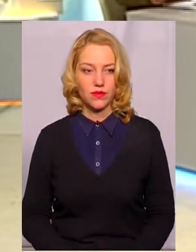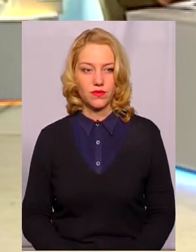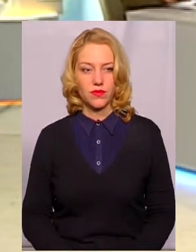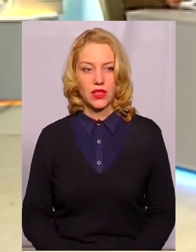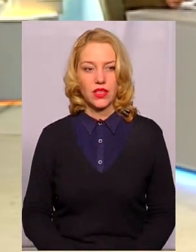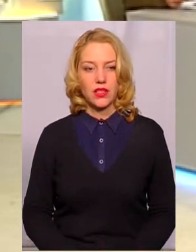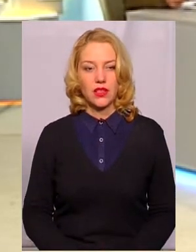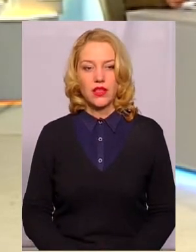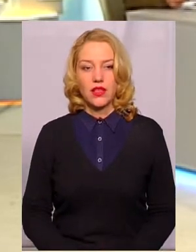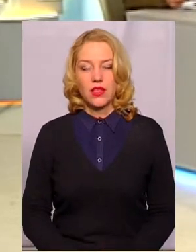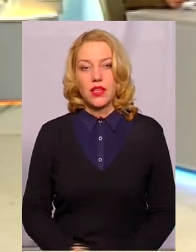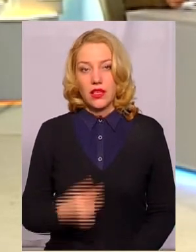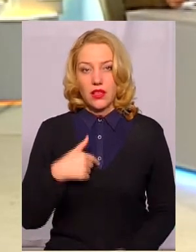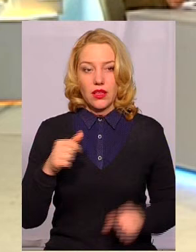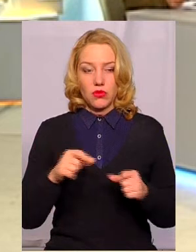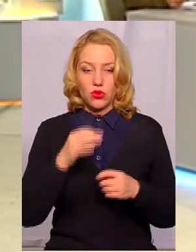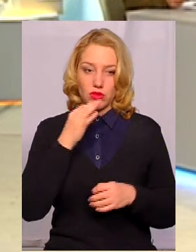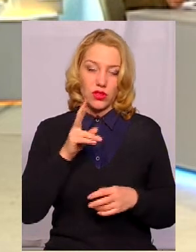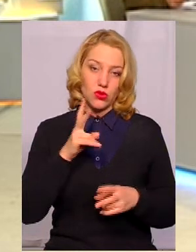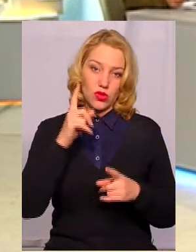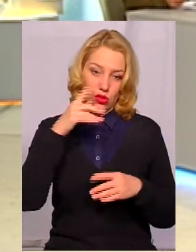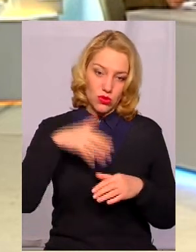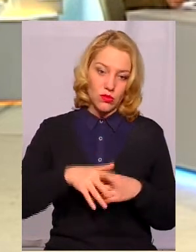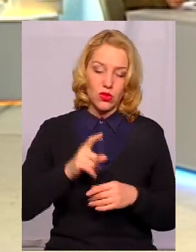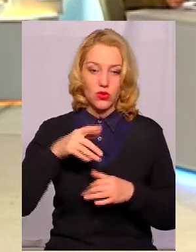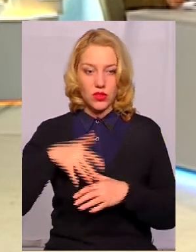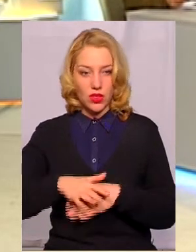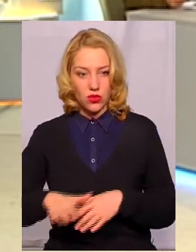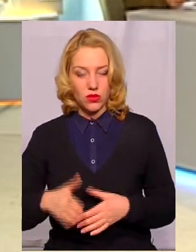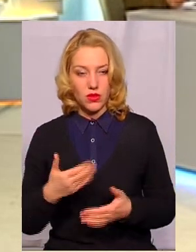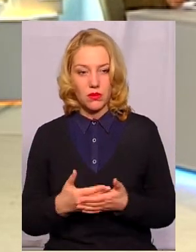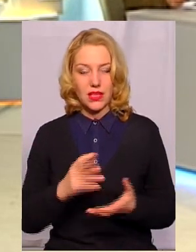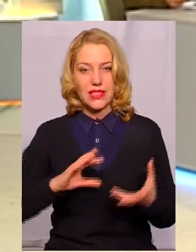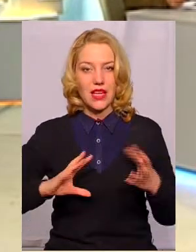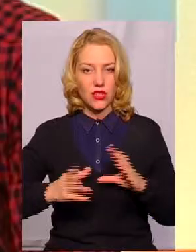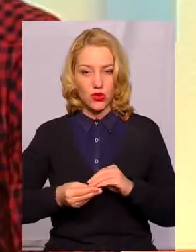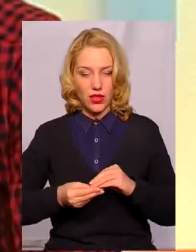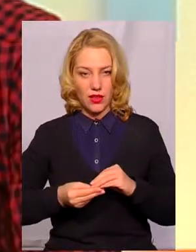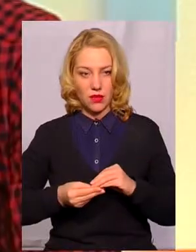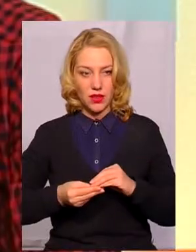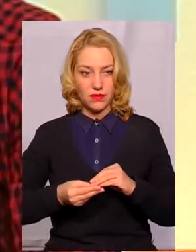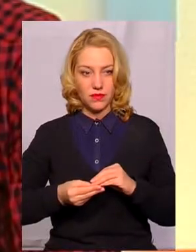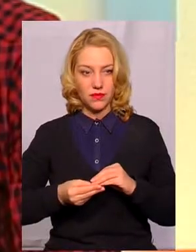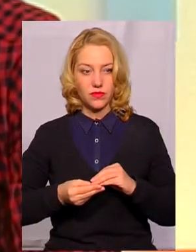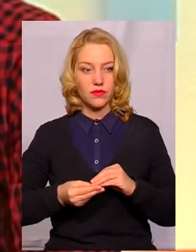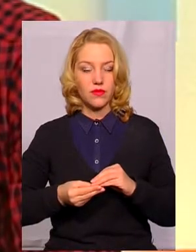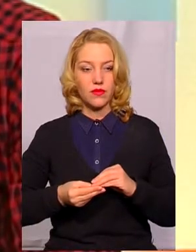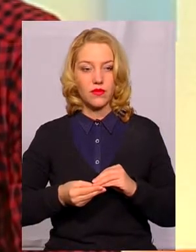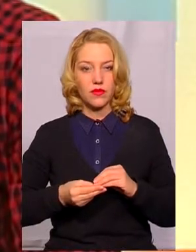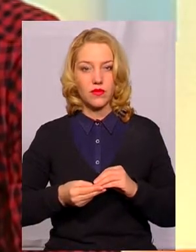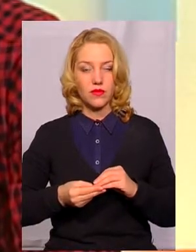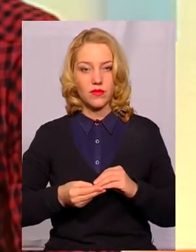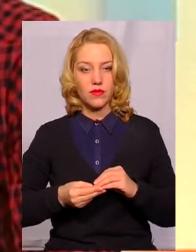не знаю, з якої причини вони… Я можу сказати. Хтось розуміє, хтось не розуміє. За результатами, як говориться, підведення